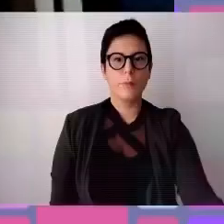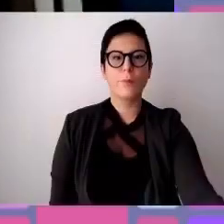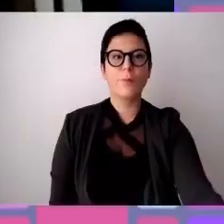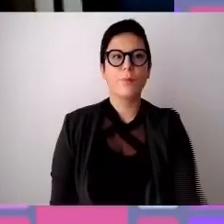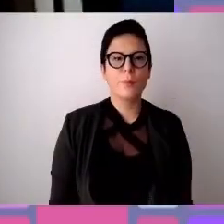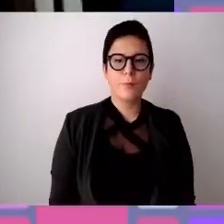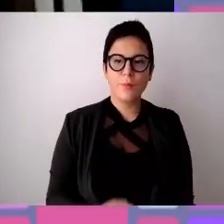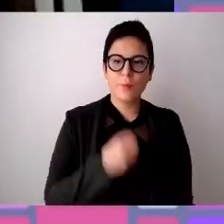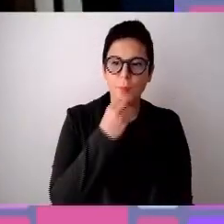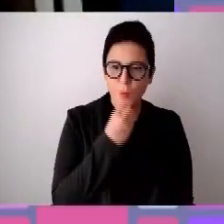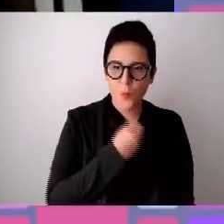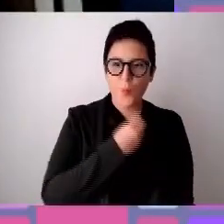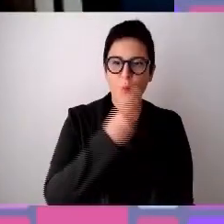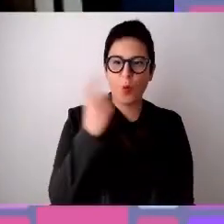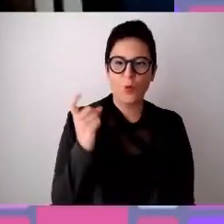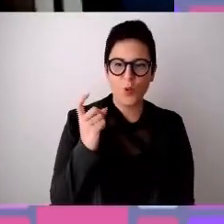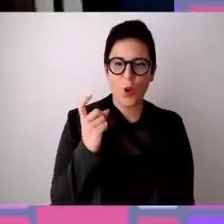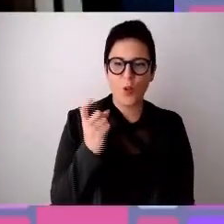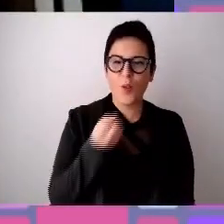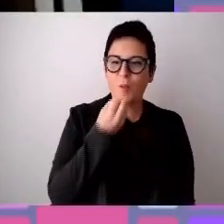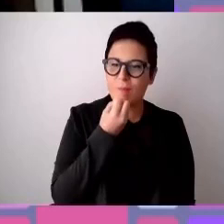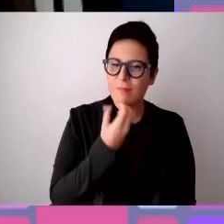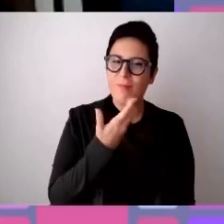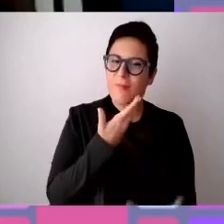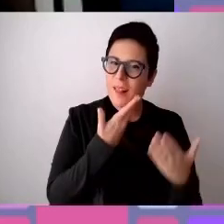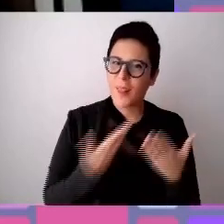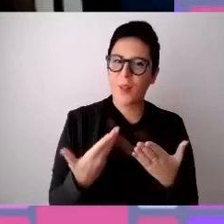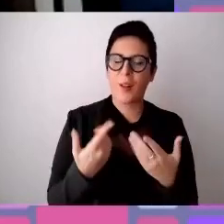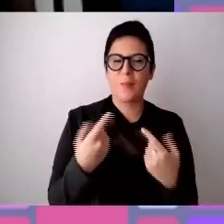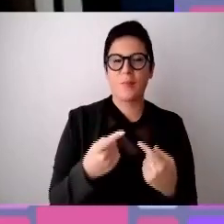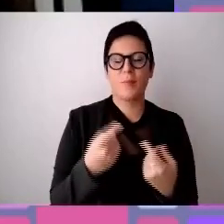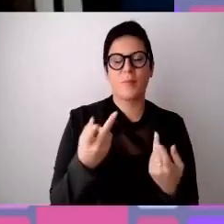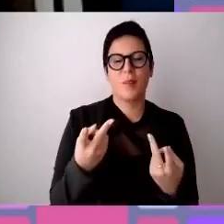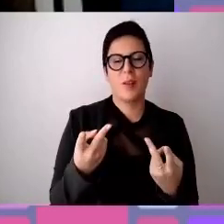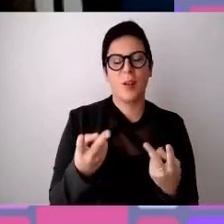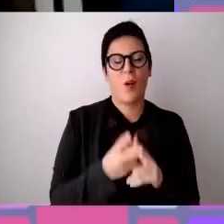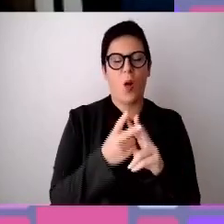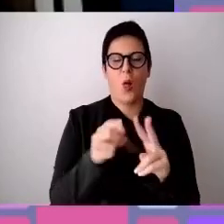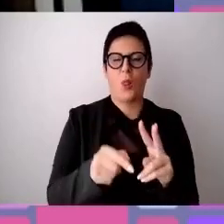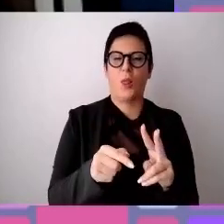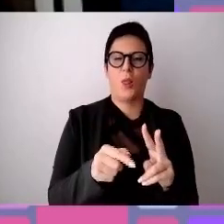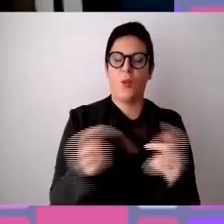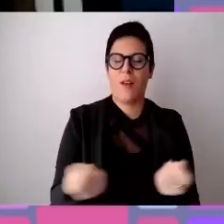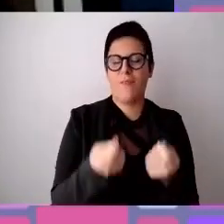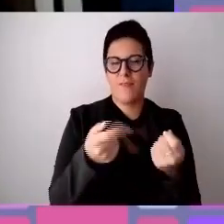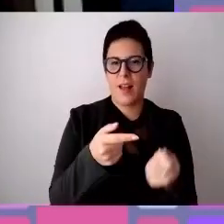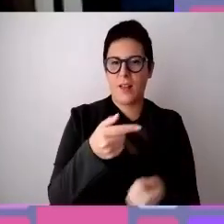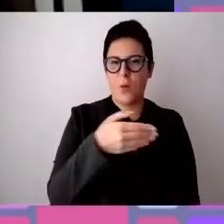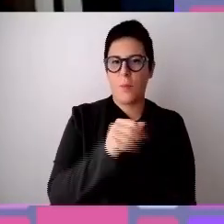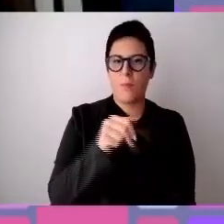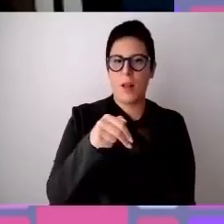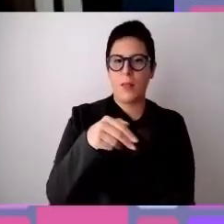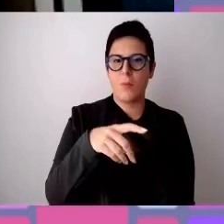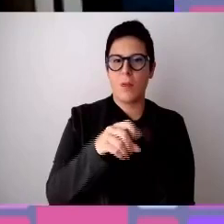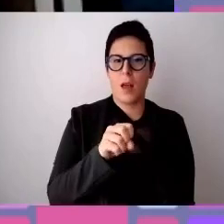Buongiorno, ben trovati, questo è un evento di Manpower Group, come evidentemente avete potuto ben vedere,